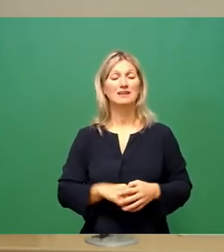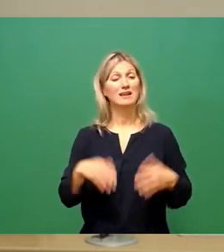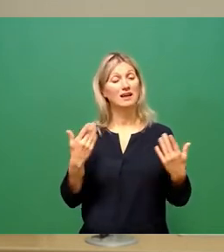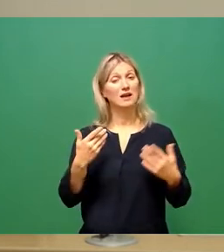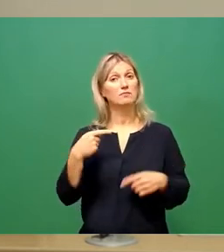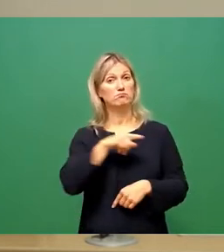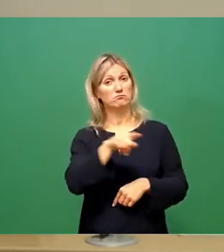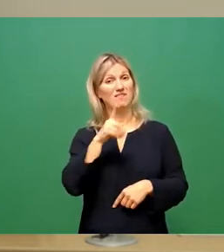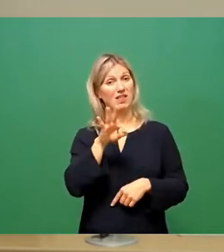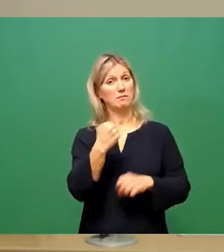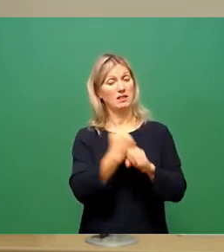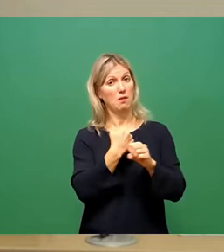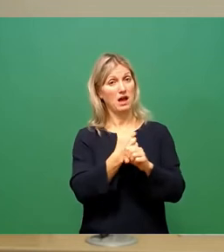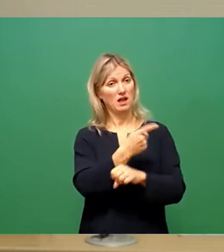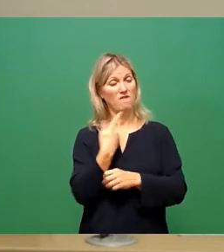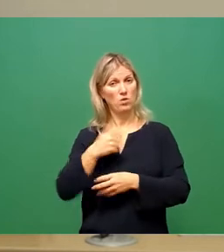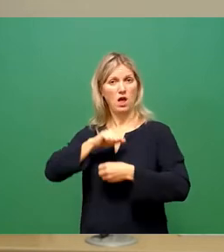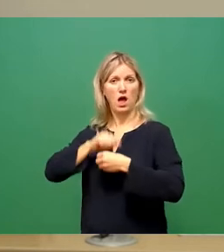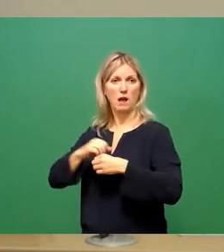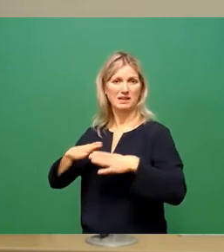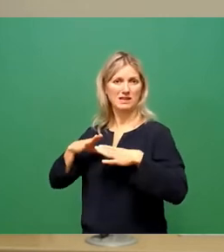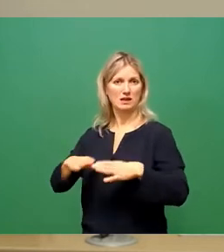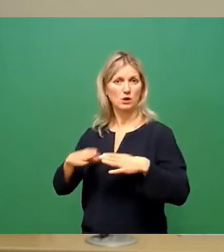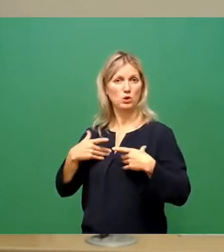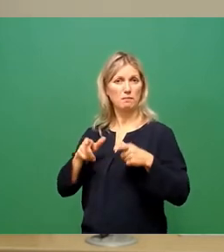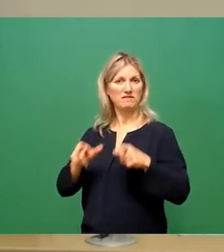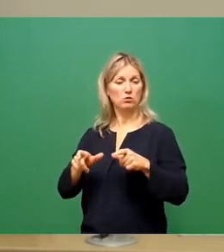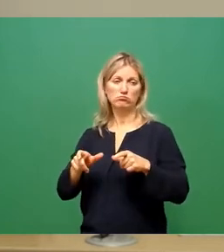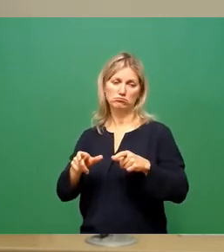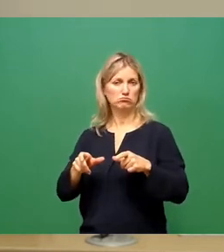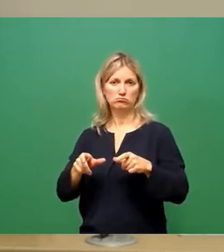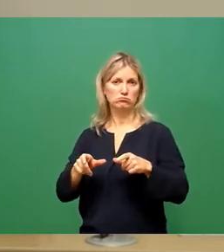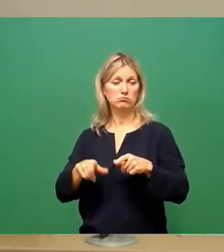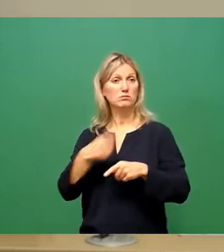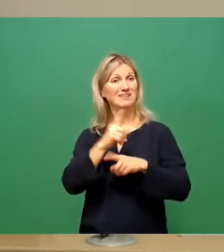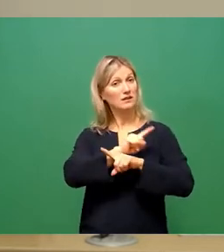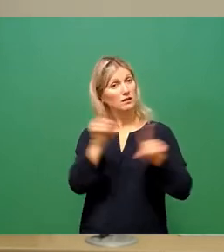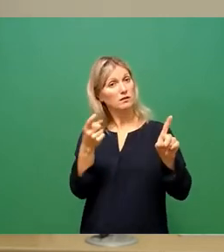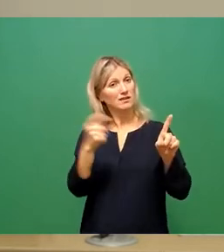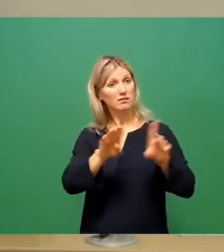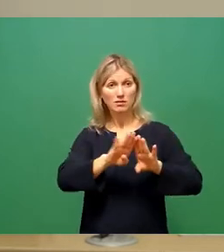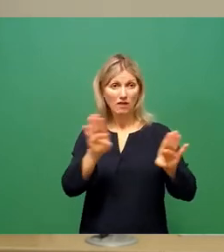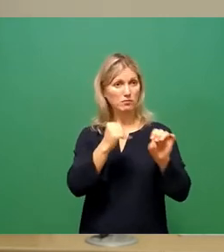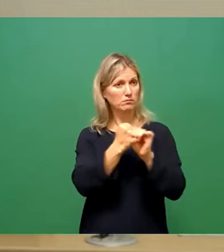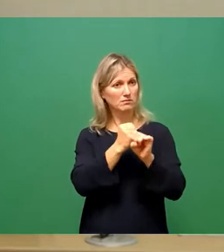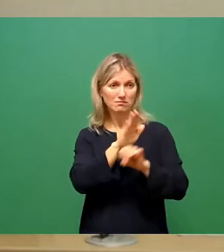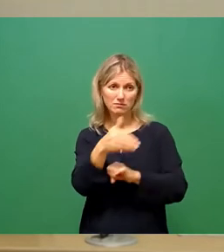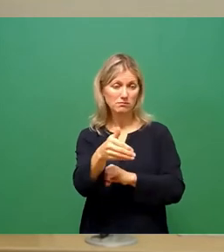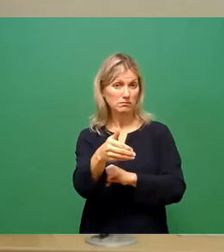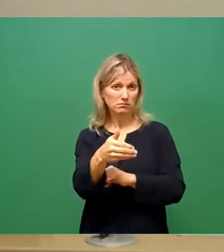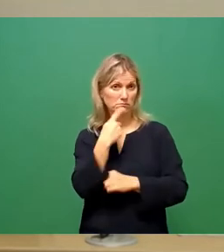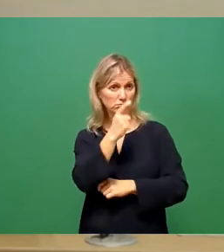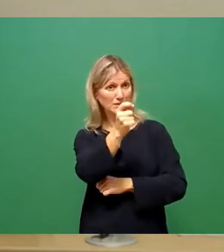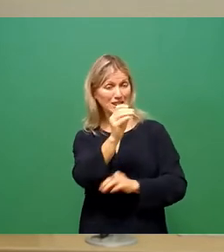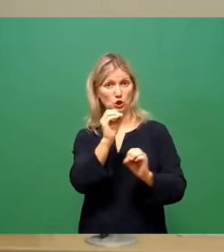seitens des Amts für Gesundheit und Prävention keine Tätigkeits und Betretungsverbote ausgesprochen. Dies ist daher kein